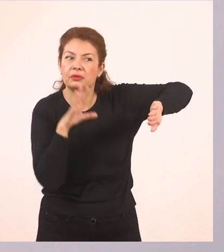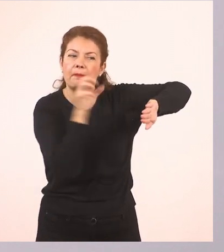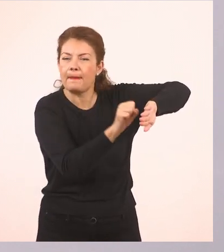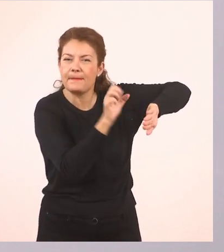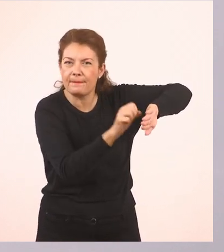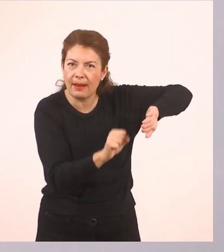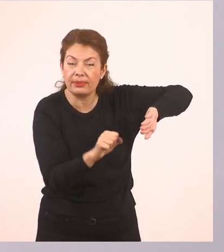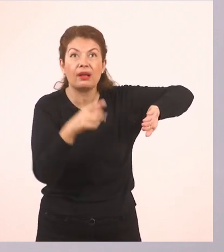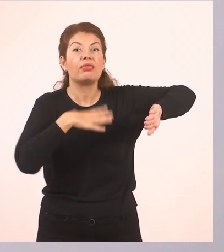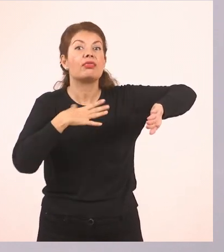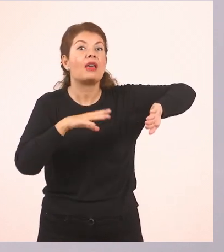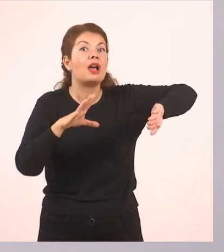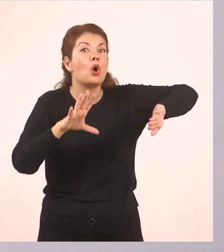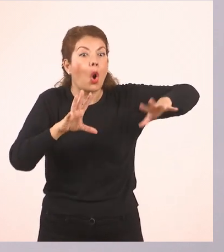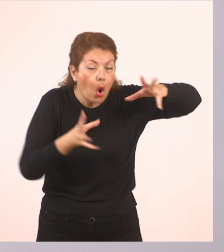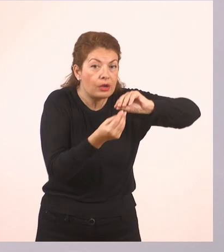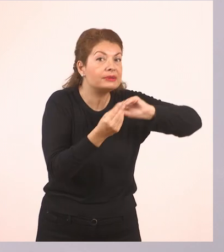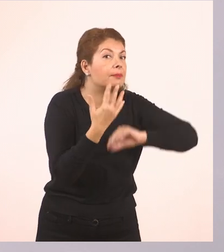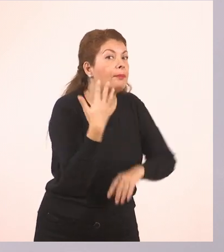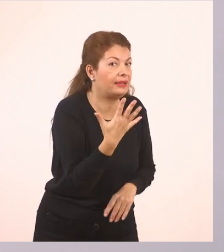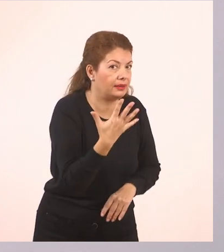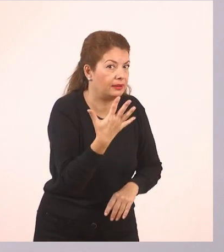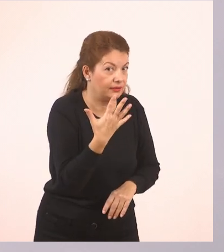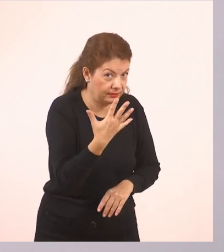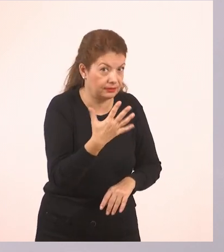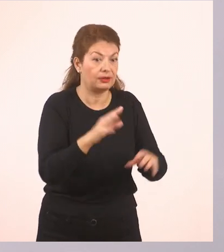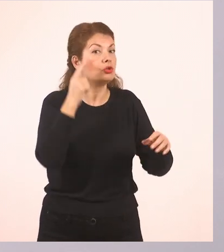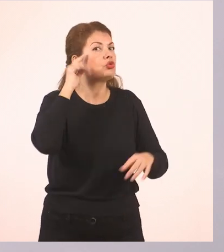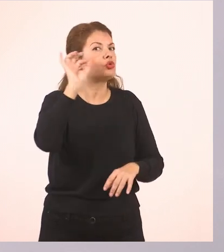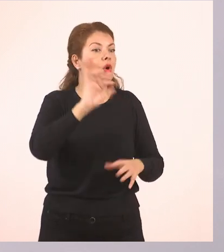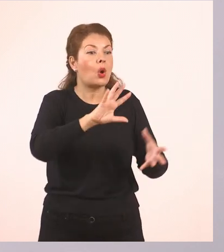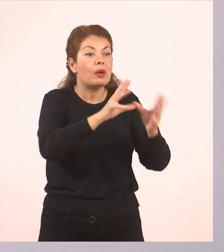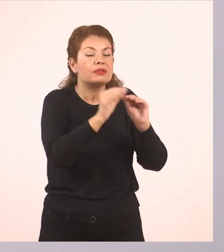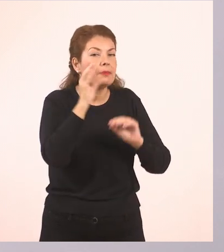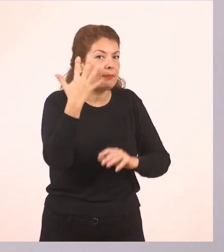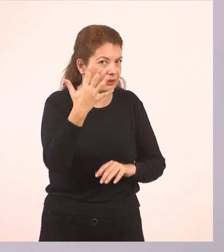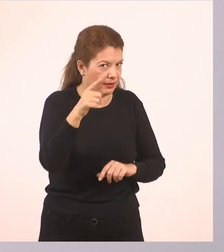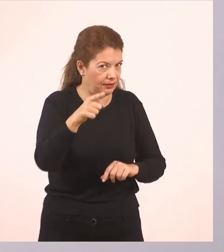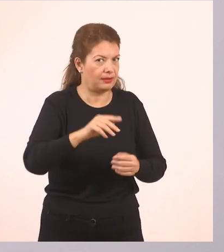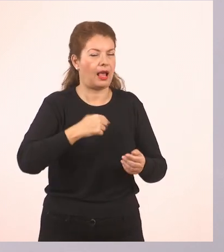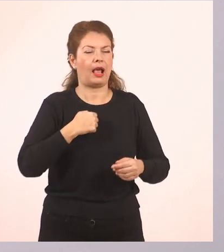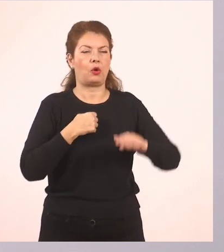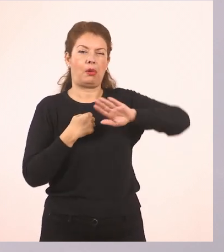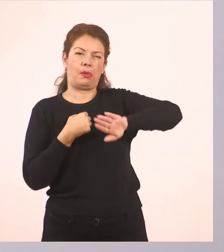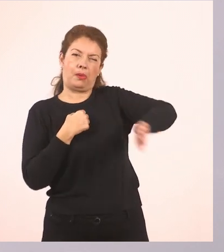στις 5. Πού είναι ο στόχος μας. Μην κοιτάς. Κρύβω.